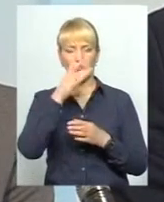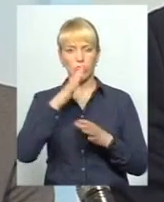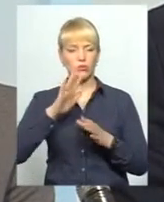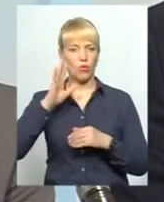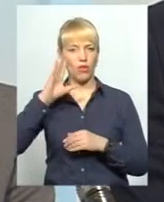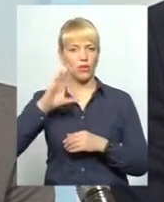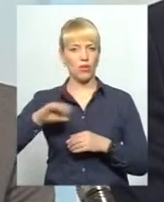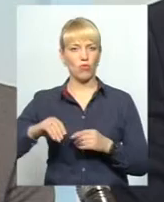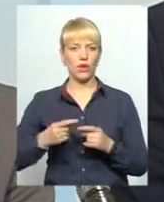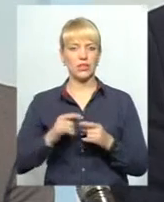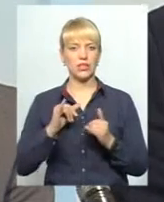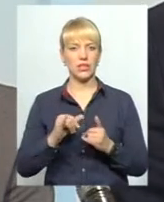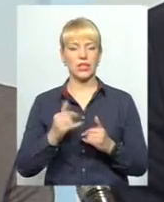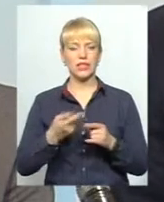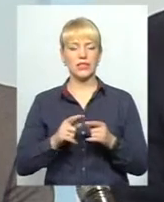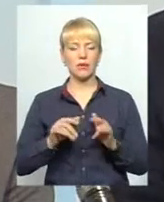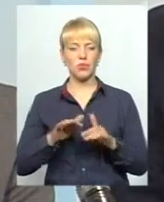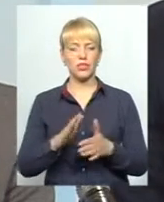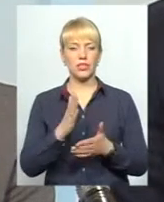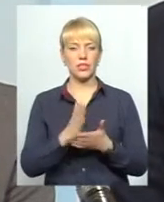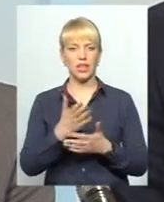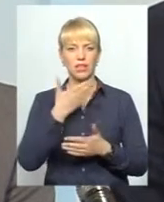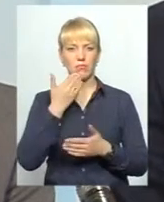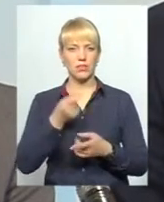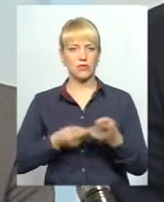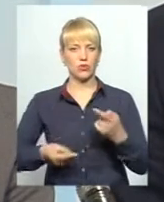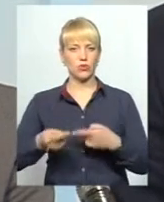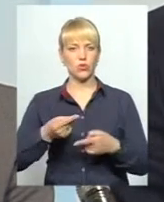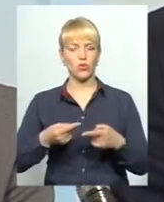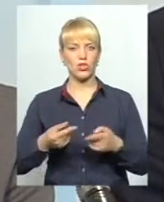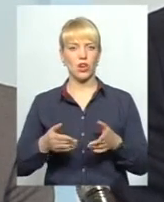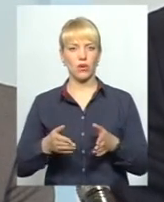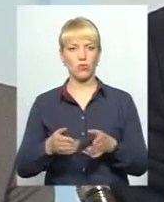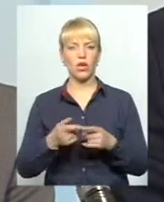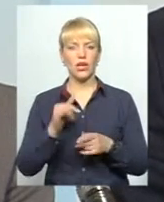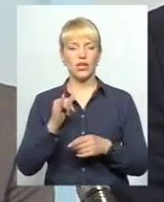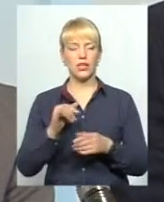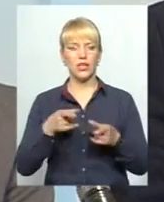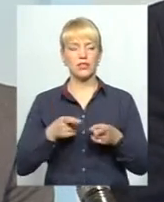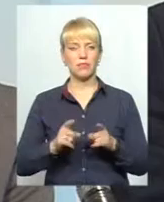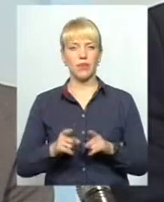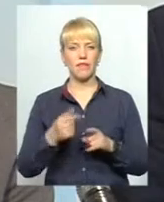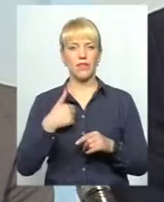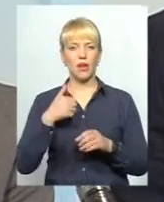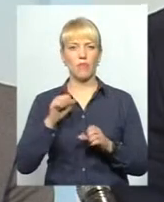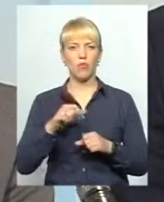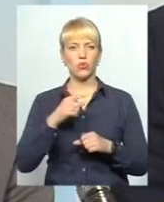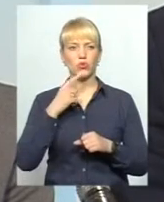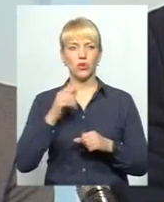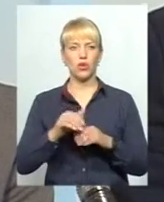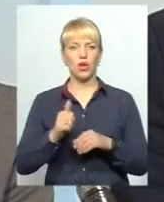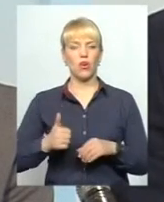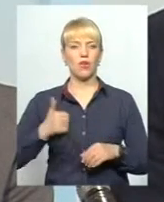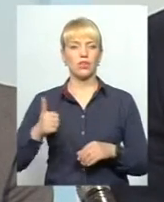Ми розуміємо, що цей процес набув незворотнього шляху. Ви знаєте, насправді, я можу зараз розхвалити і